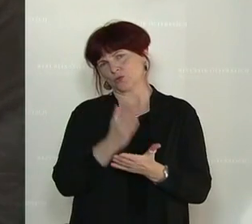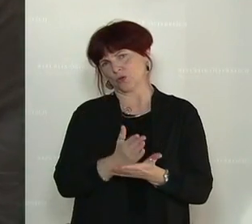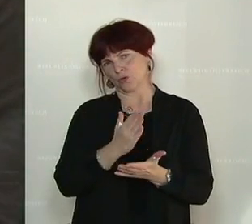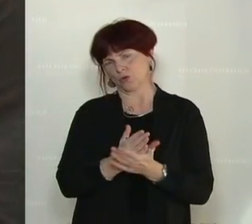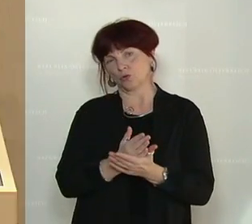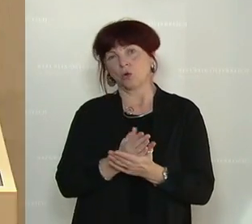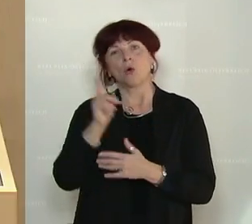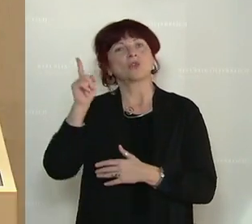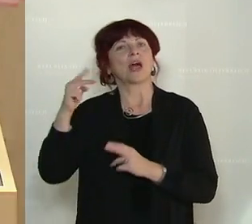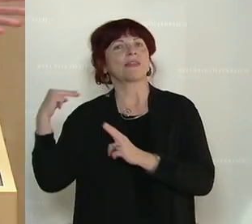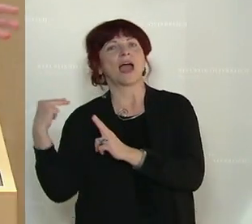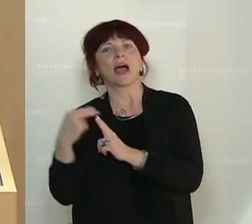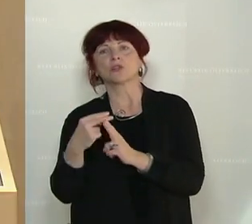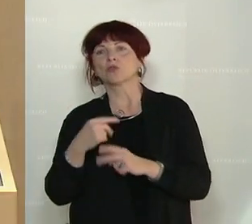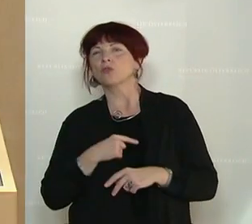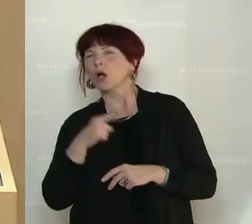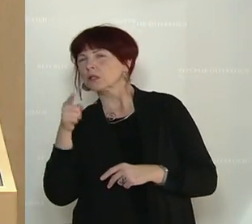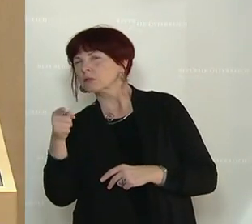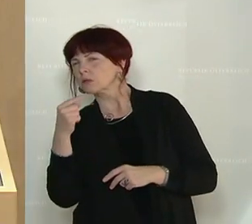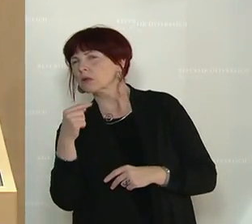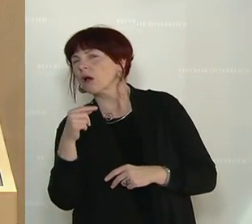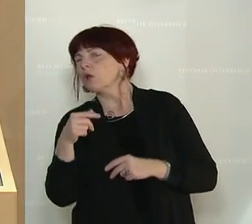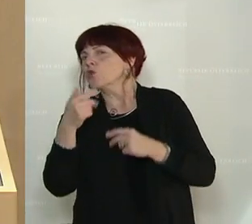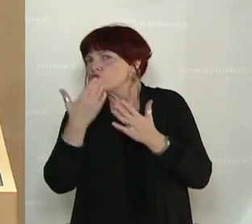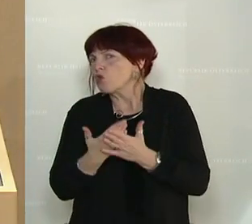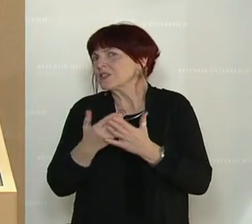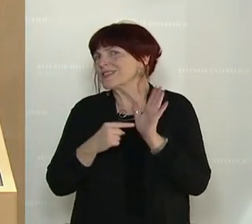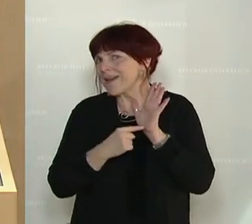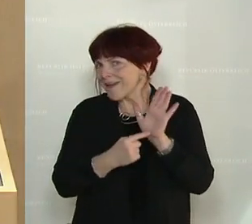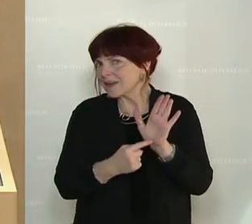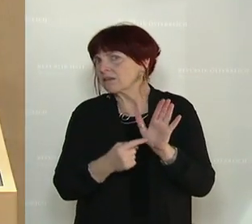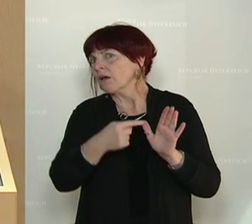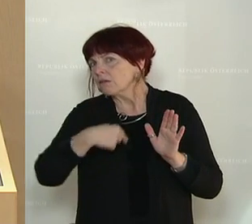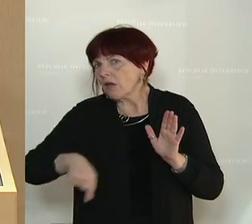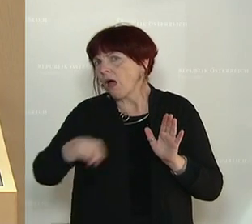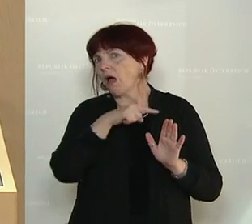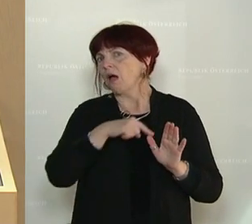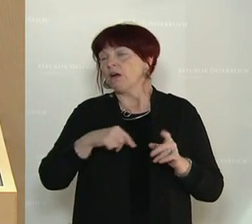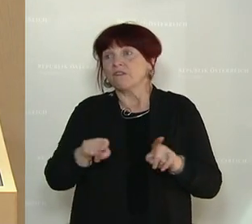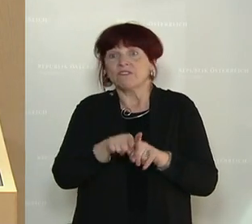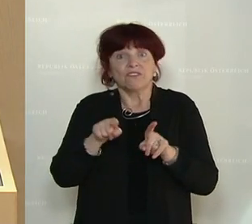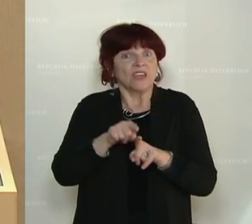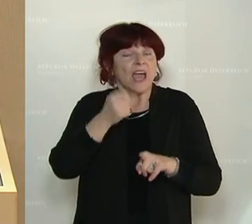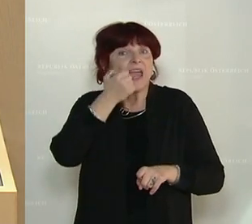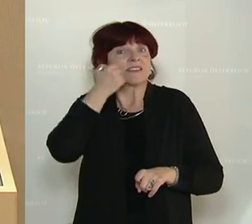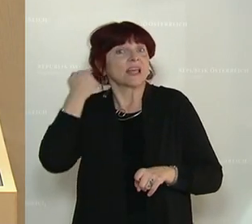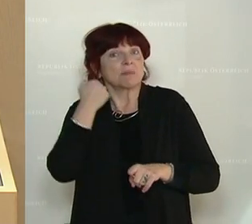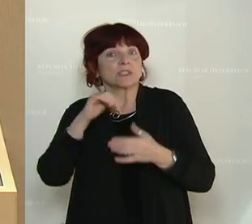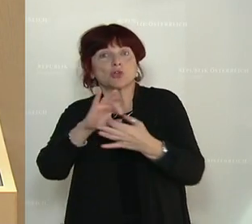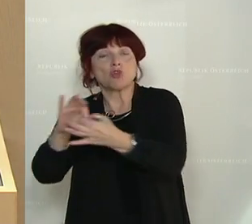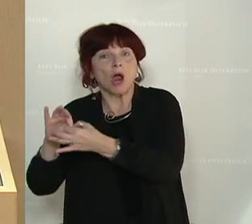Abgleich gibt zwischen Waffenbesitzern und Mitgliedern staatsfeindlicher und extremistischer Organisationen.